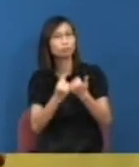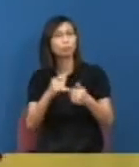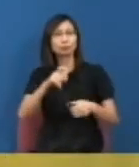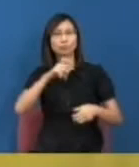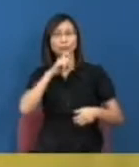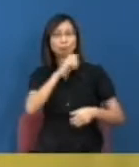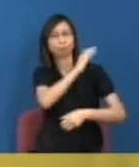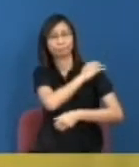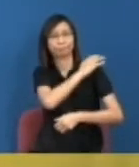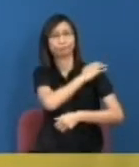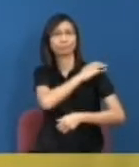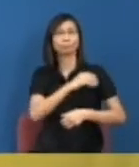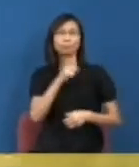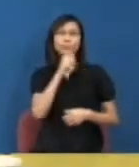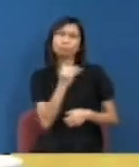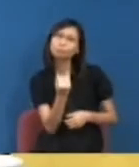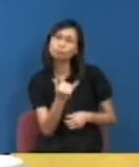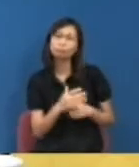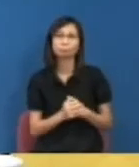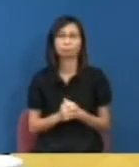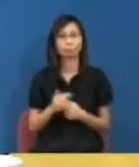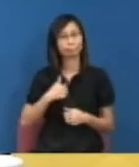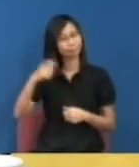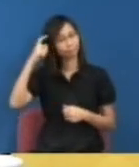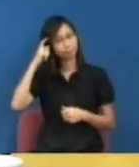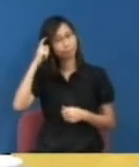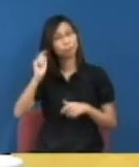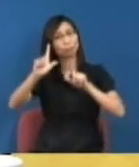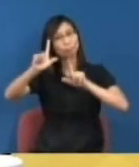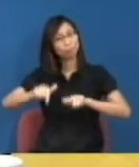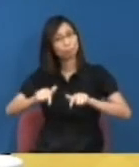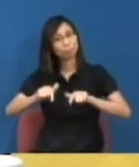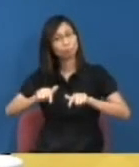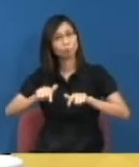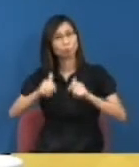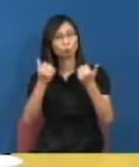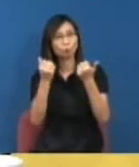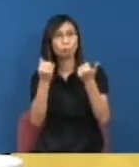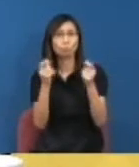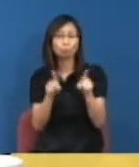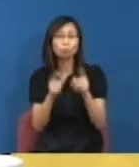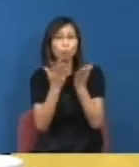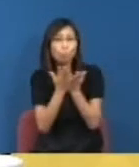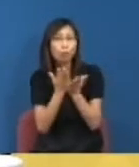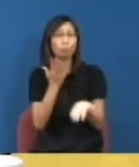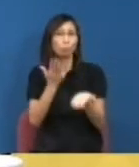任在那裡我想救生或者不救生都可以關心這件事因為